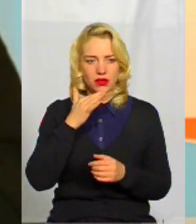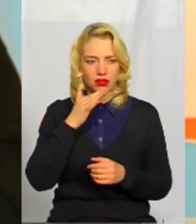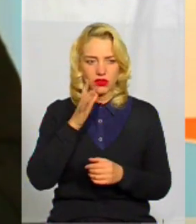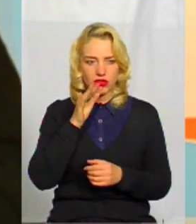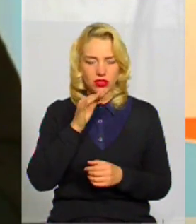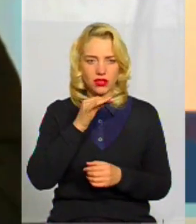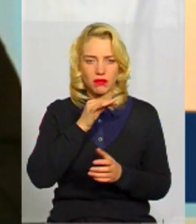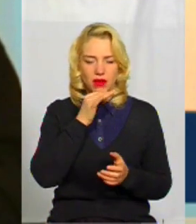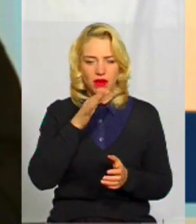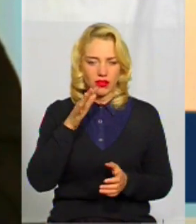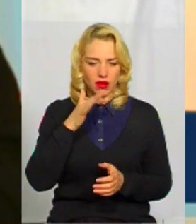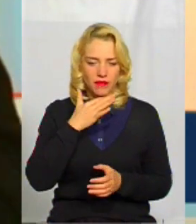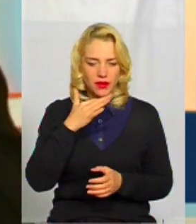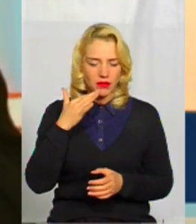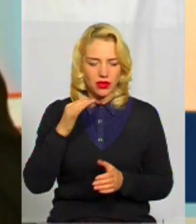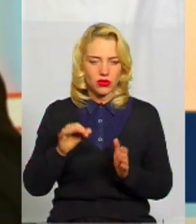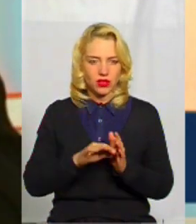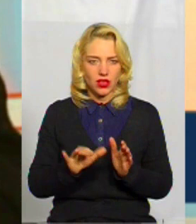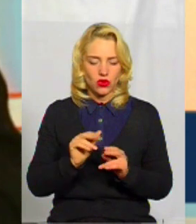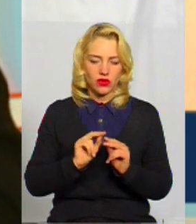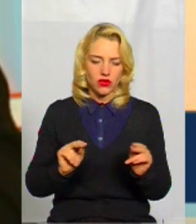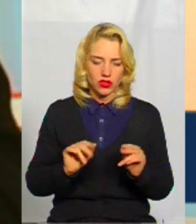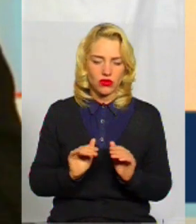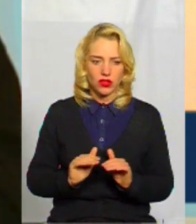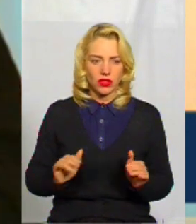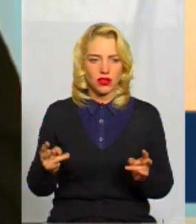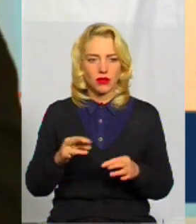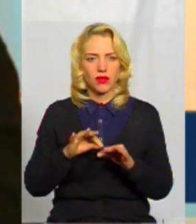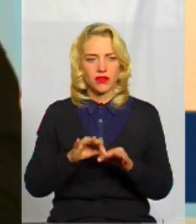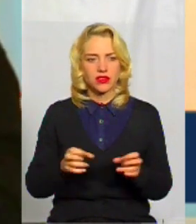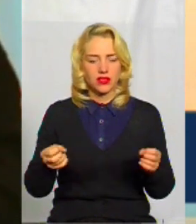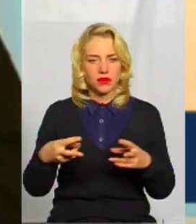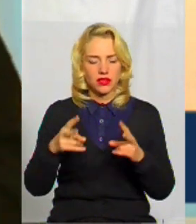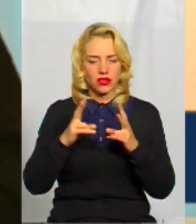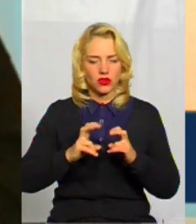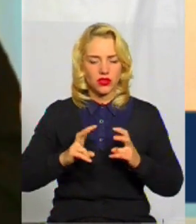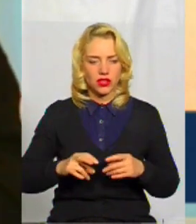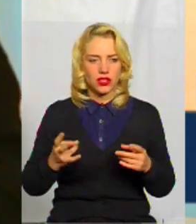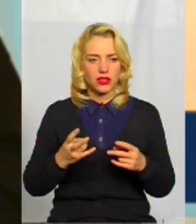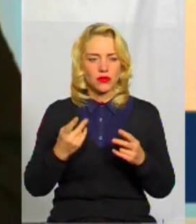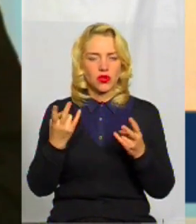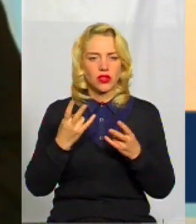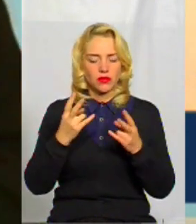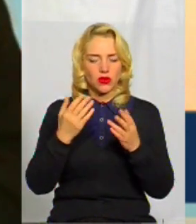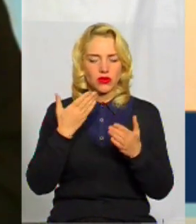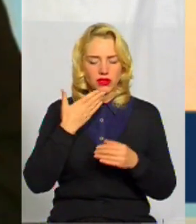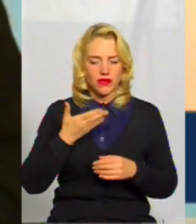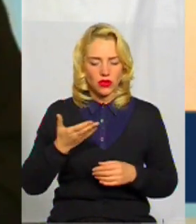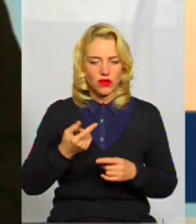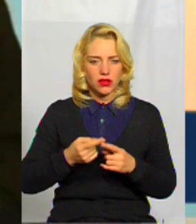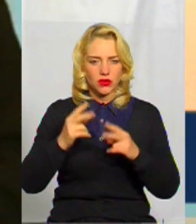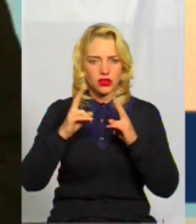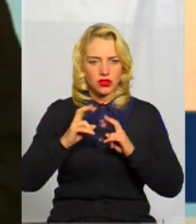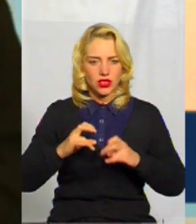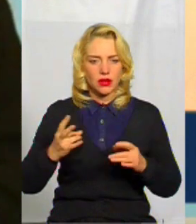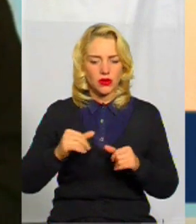і колосальну енергію, як вчительську, так і дитячу. Це потрібно вести спеціальні дослідження, це потрібно звітувати про ці дослідження, це